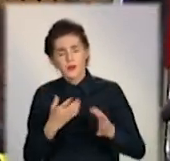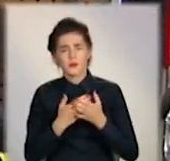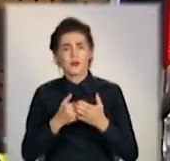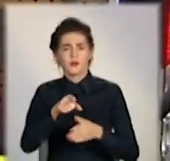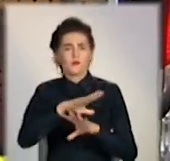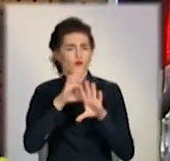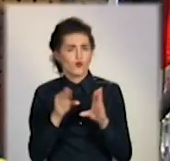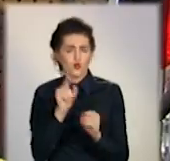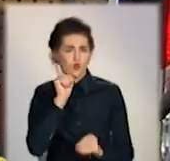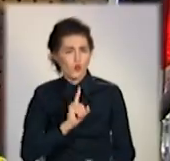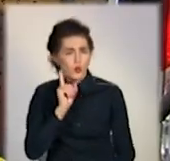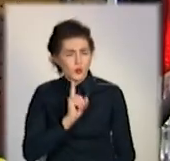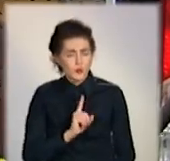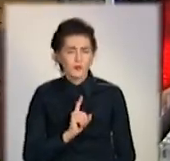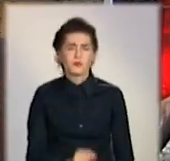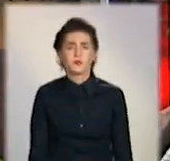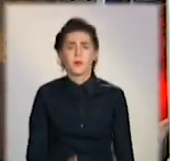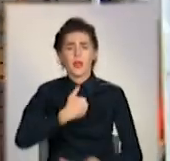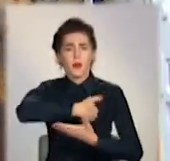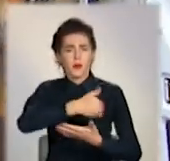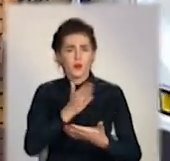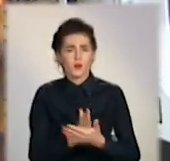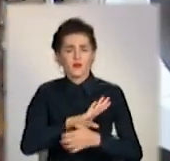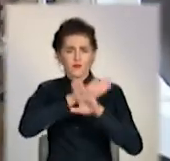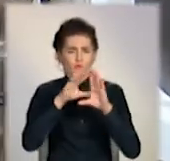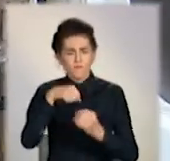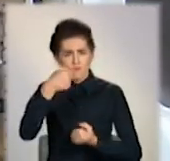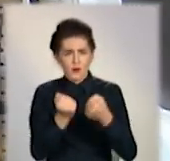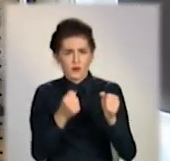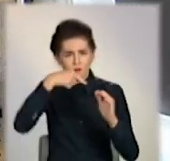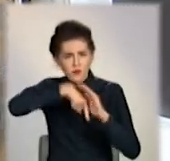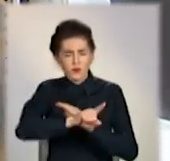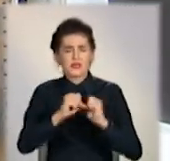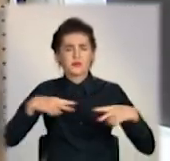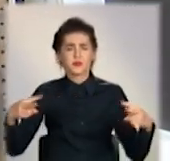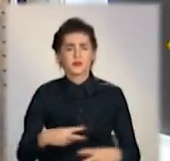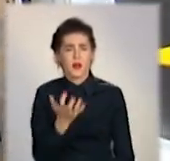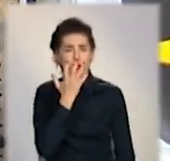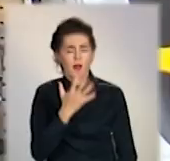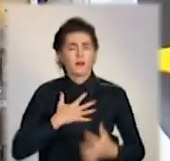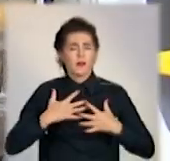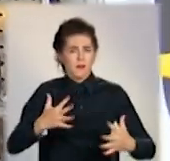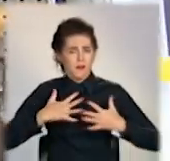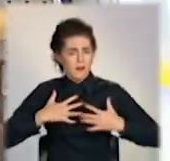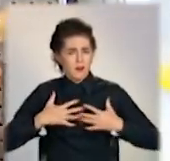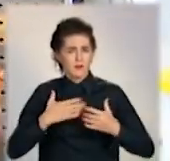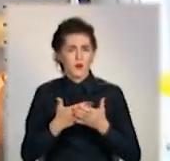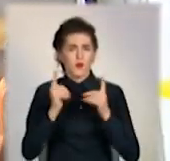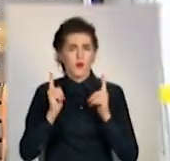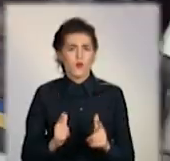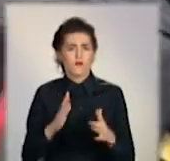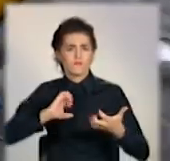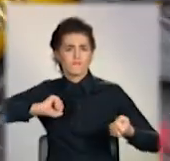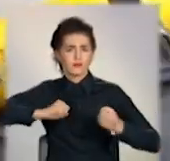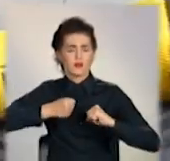гибкі. Також оборудований автомобіль апаратами дихальними, на жатому в облакі.